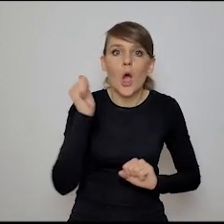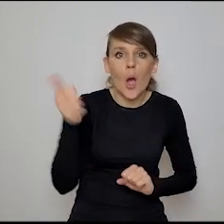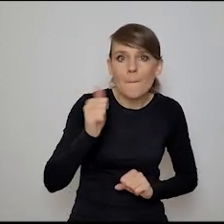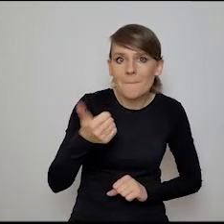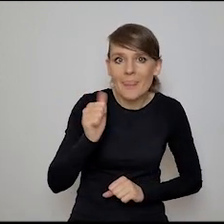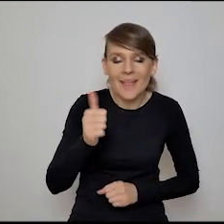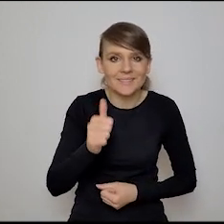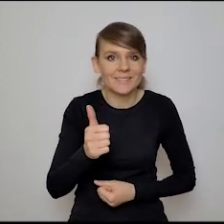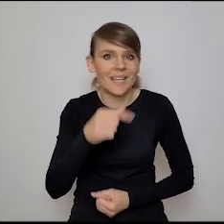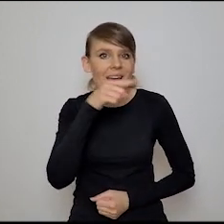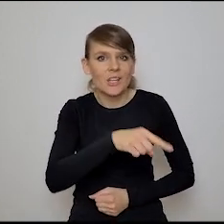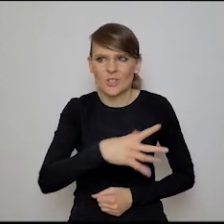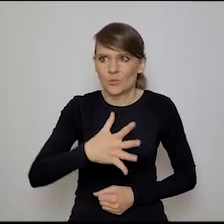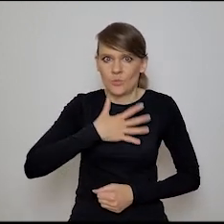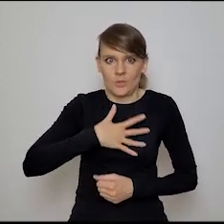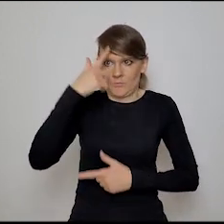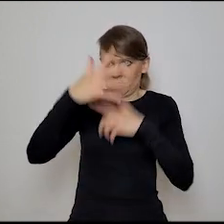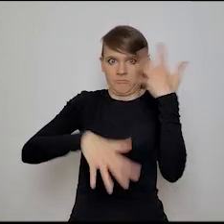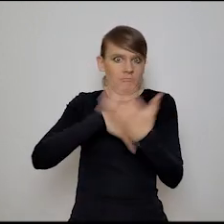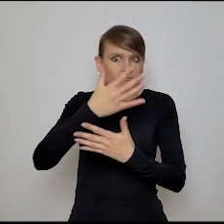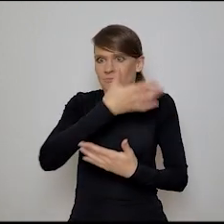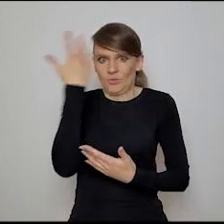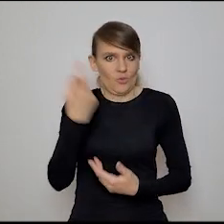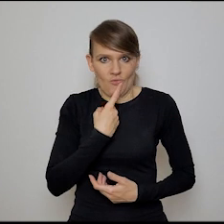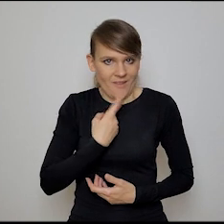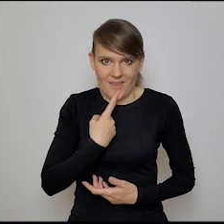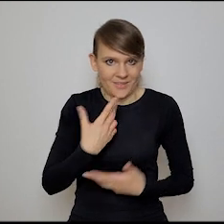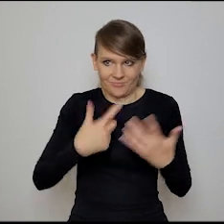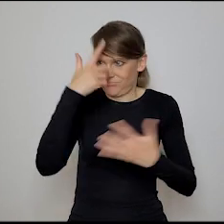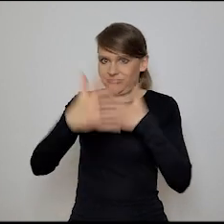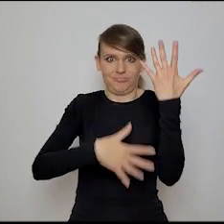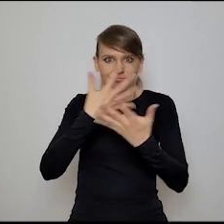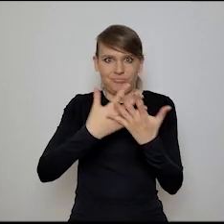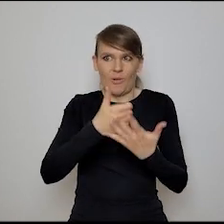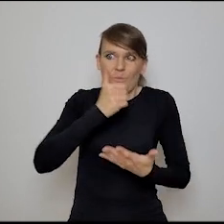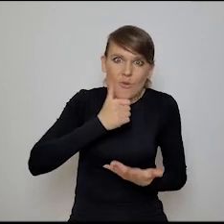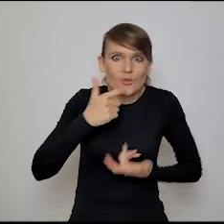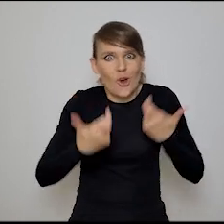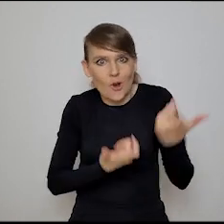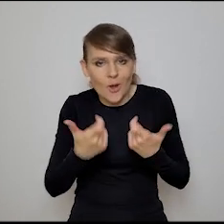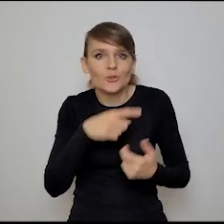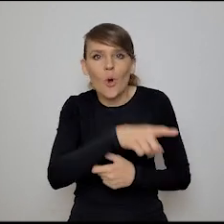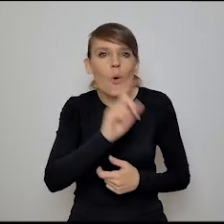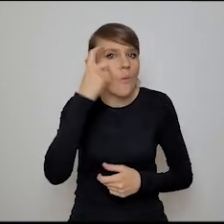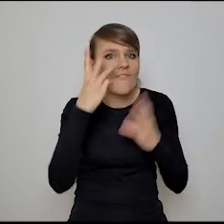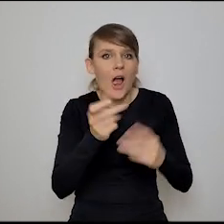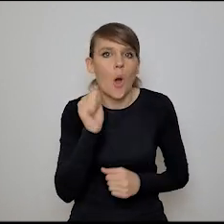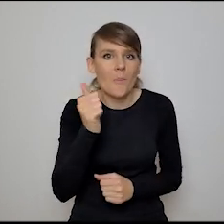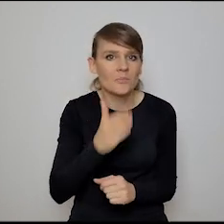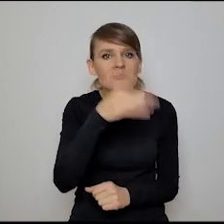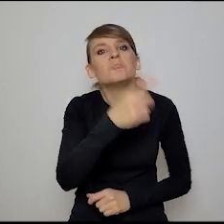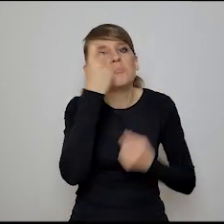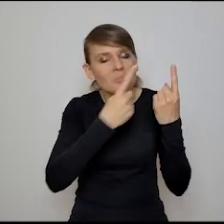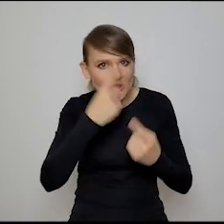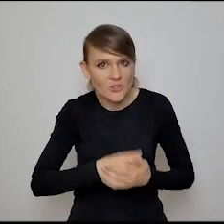poruszania w poczuciu kompletnej dezorientacji. Jako... Jako, wiesz, jedna z centralnych kompetencji przeszłości. Co to na to?